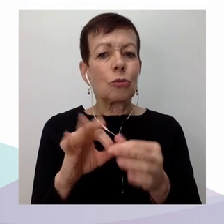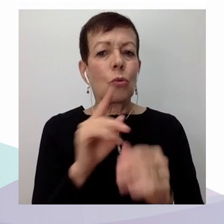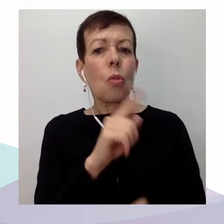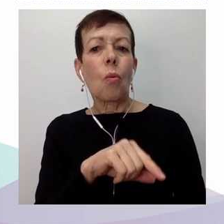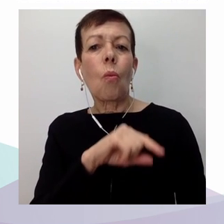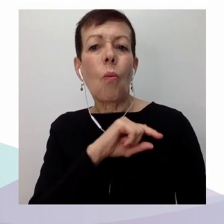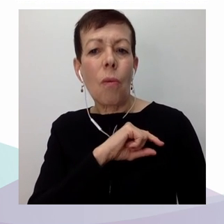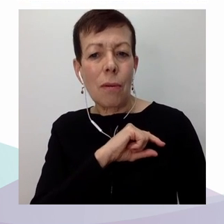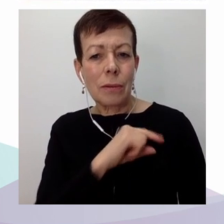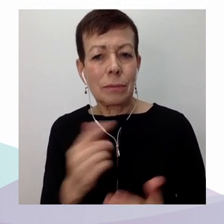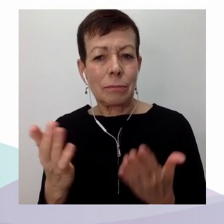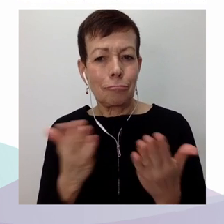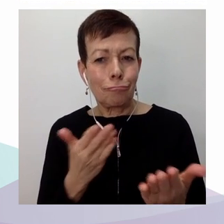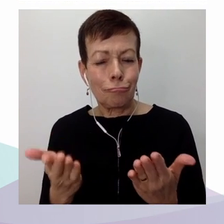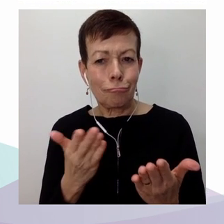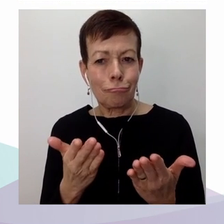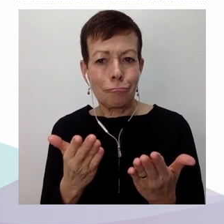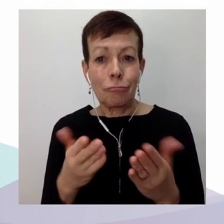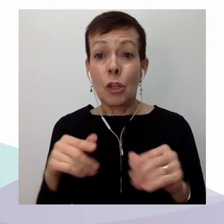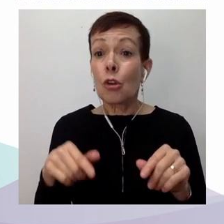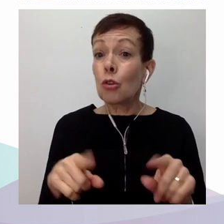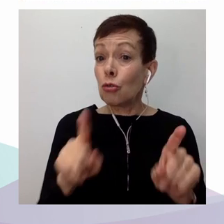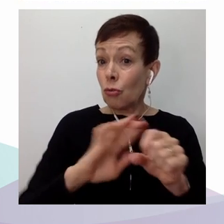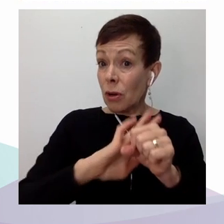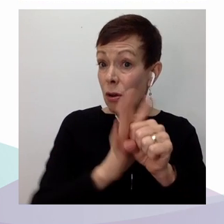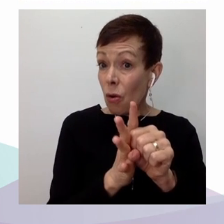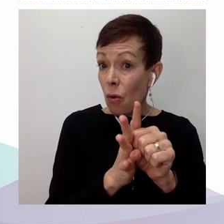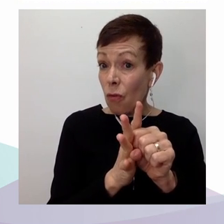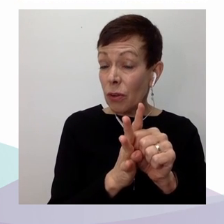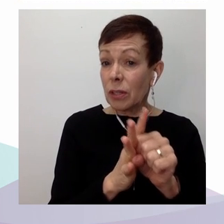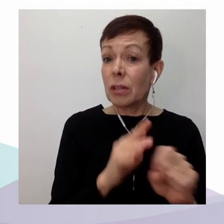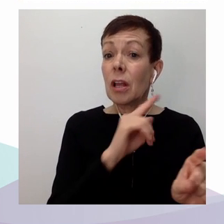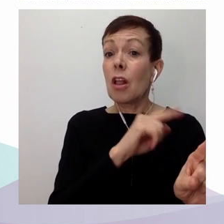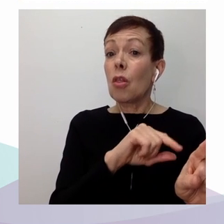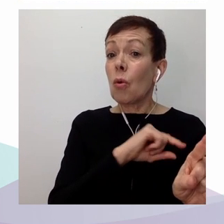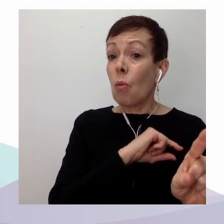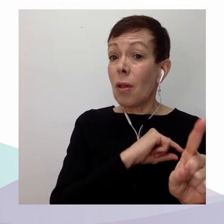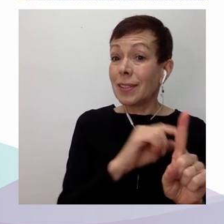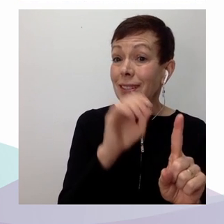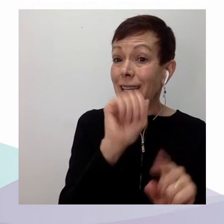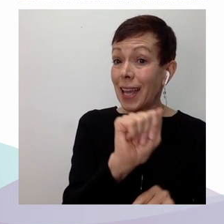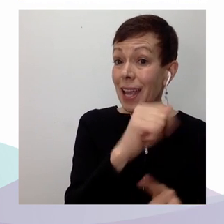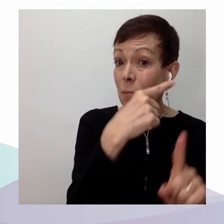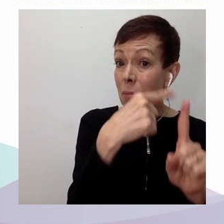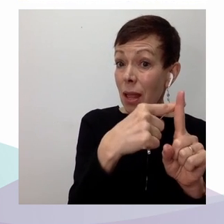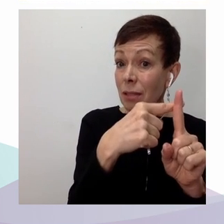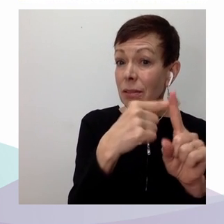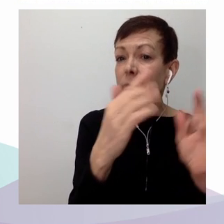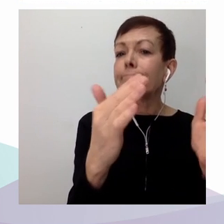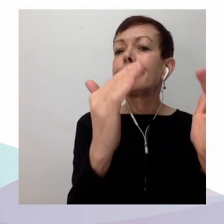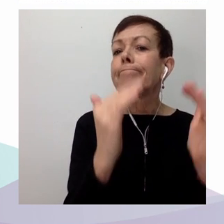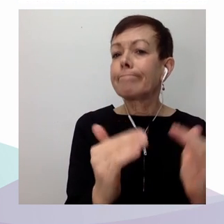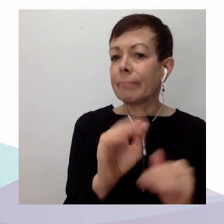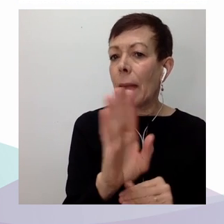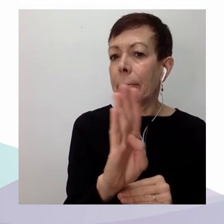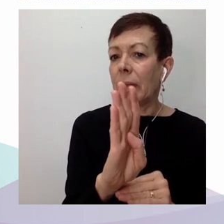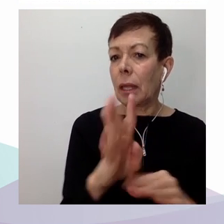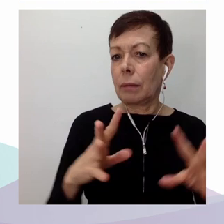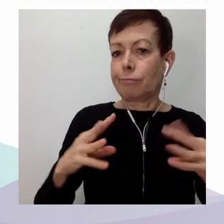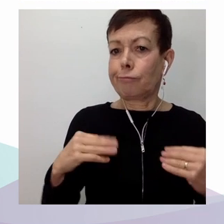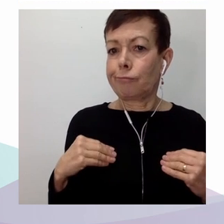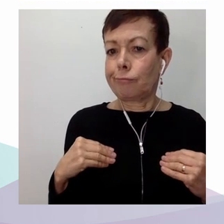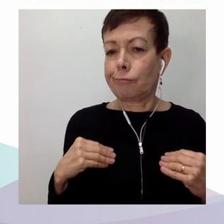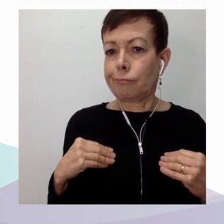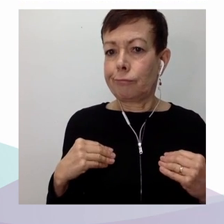niveau A+, au niveau B. On a pu constater également que les atteintes aux droits à un niveau de vie